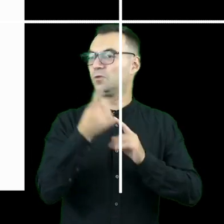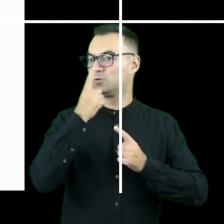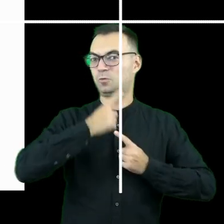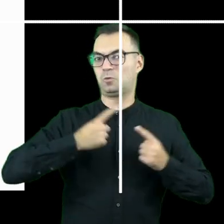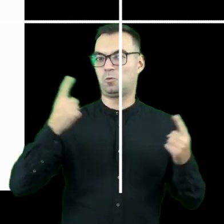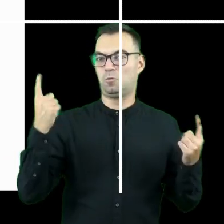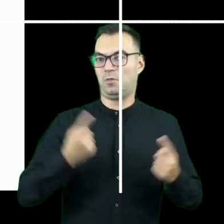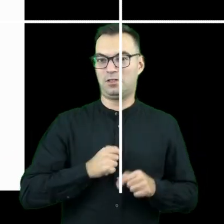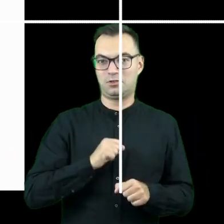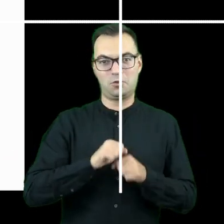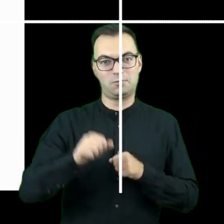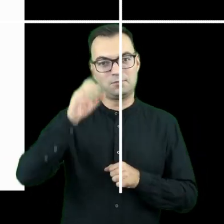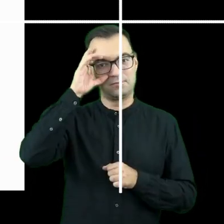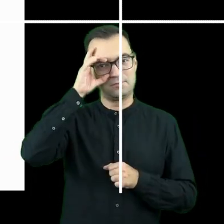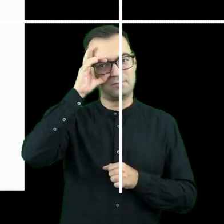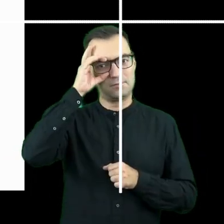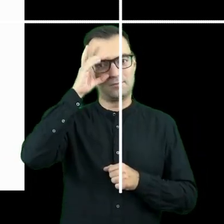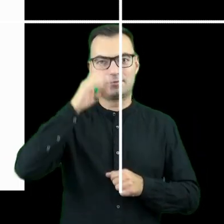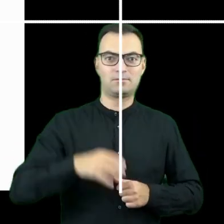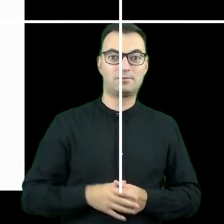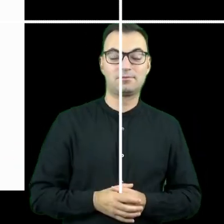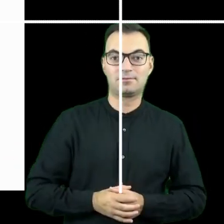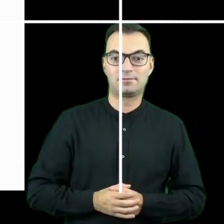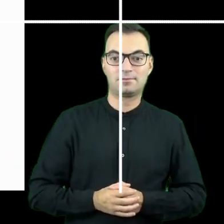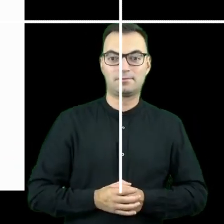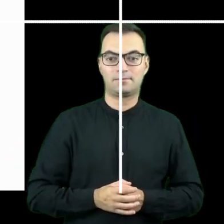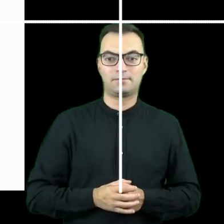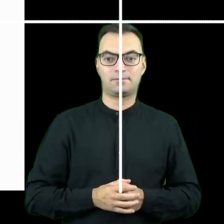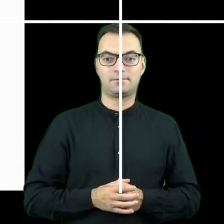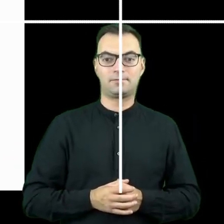świetnymi, rewolucyjnymi innowacjami.